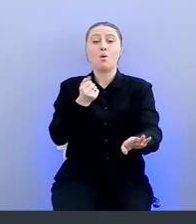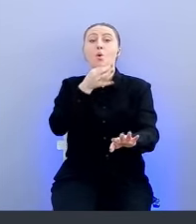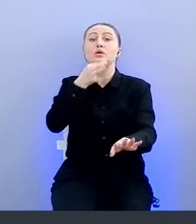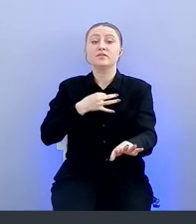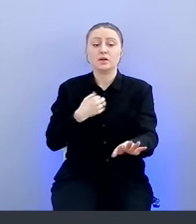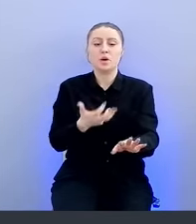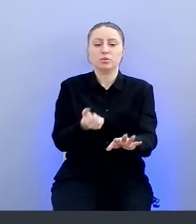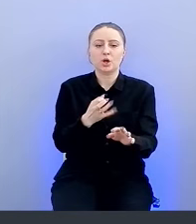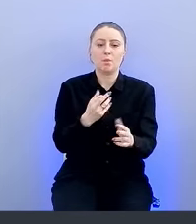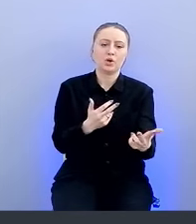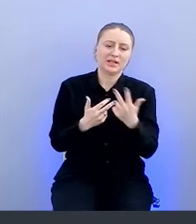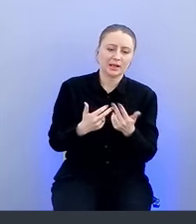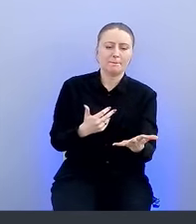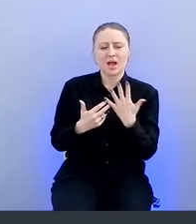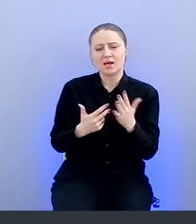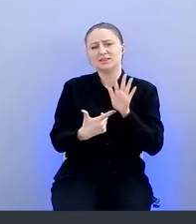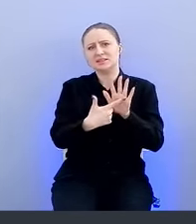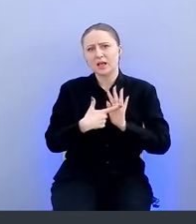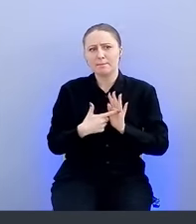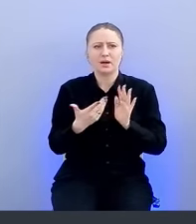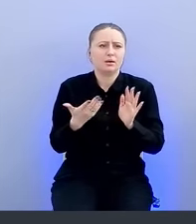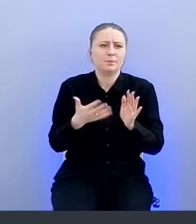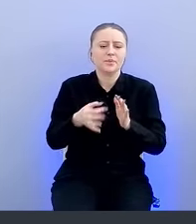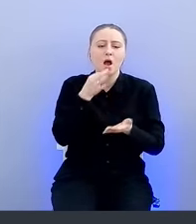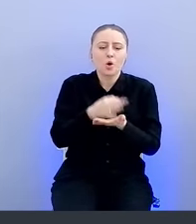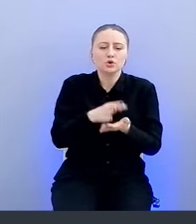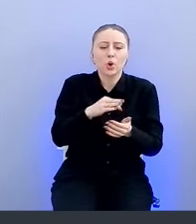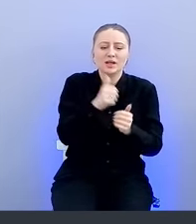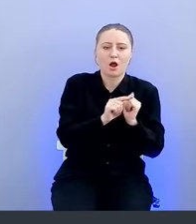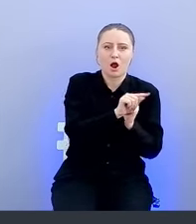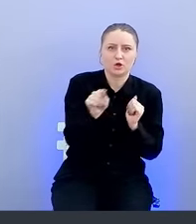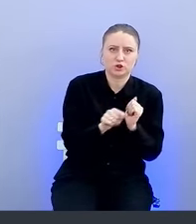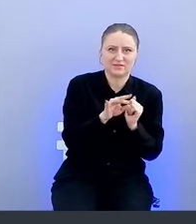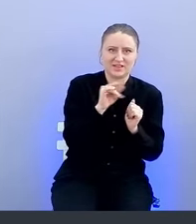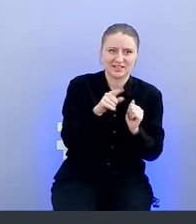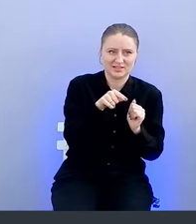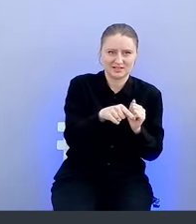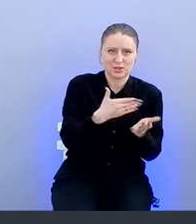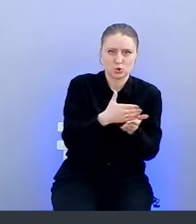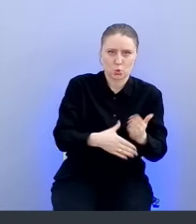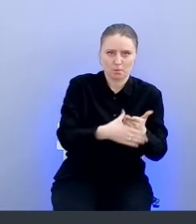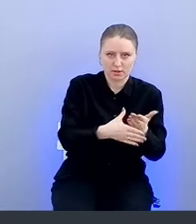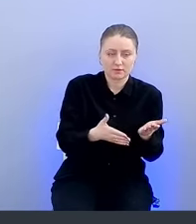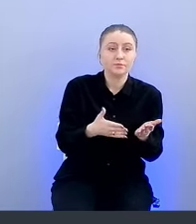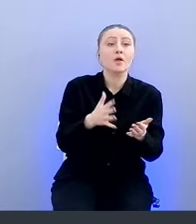по три, пять, семь отчетов от каждого инструмента. Что с ним происходит дальше?